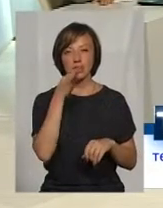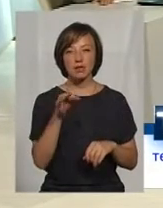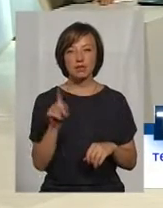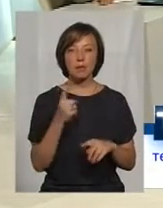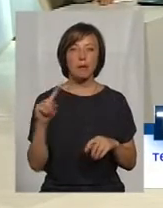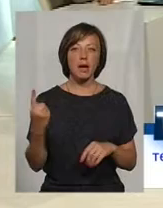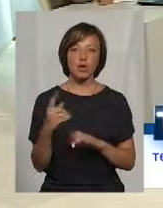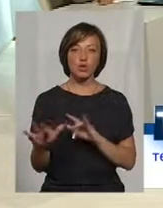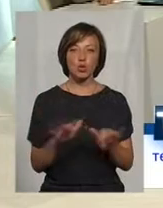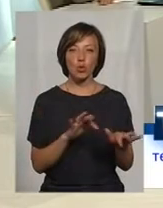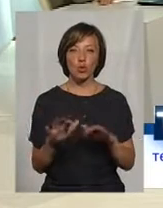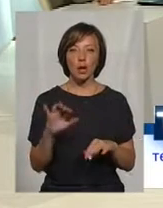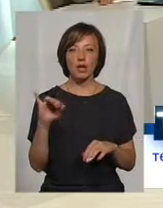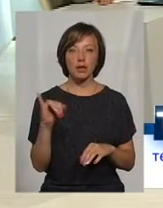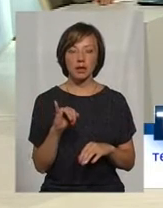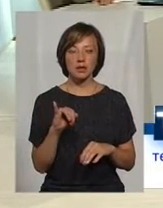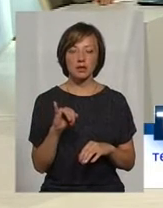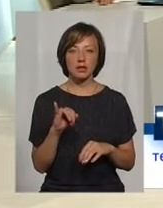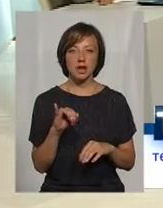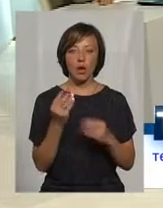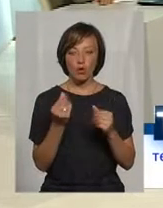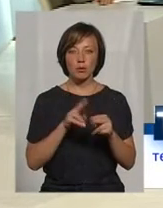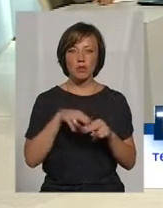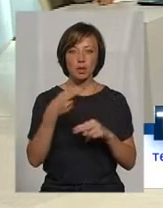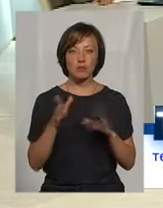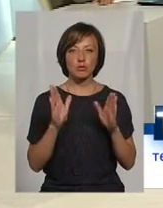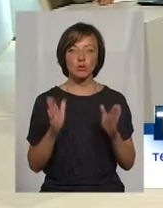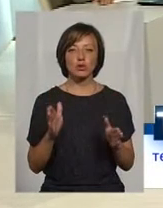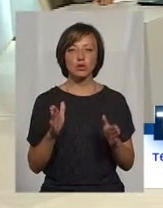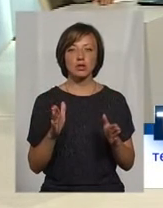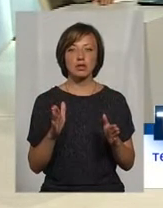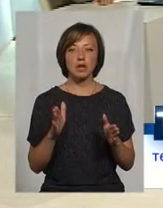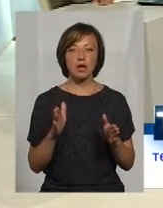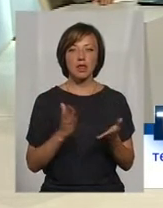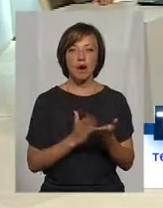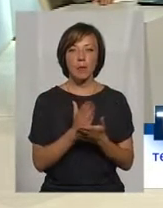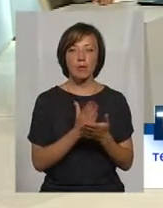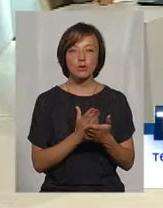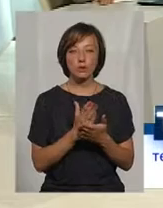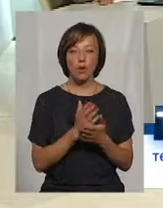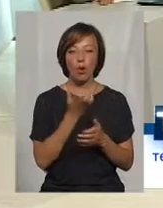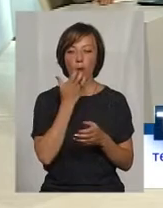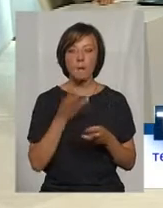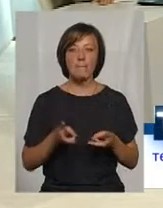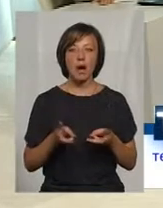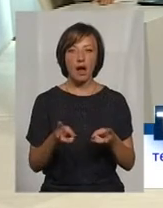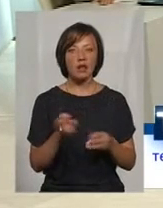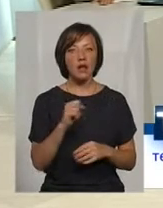перший крок, і монетизація буде проводитися лише на послугу з опалення,